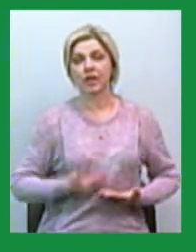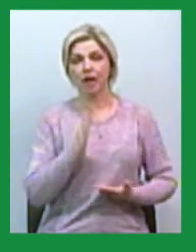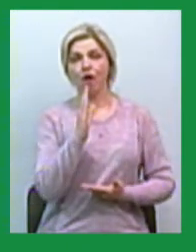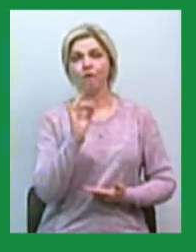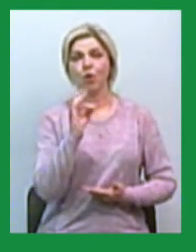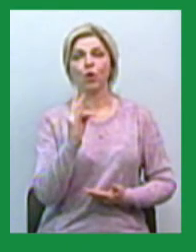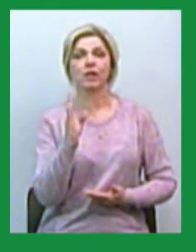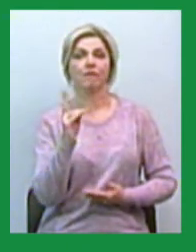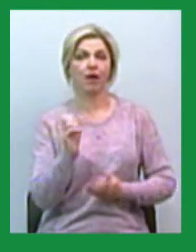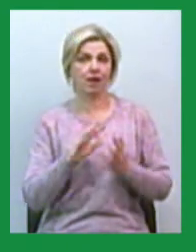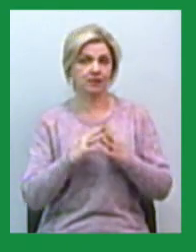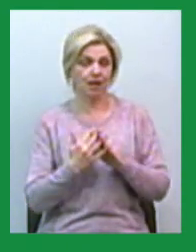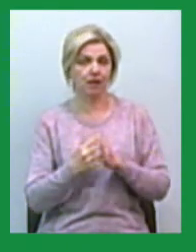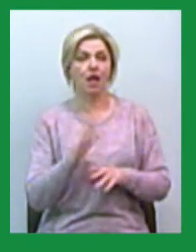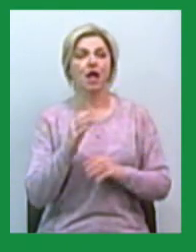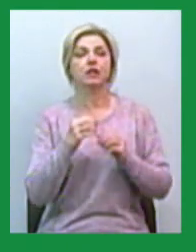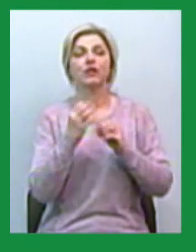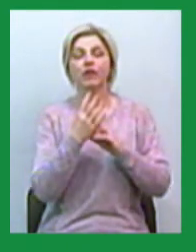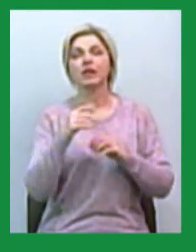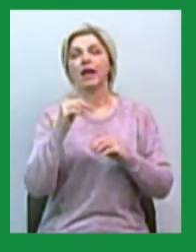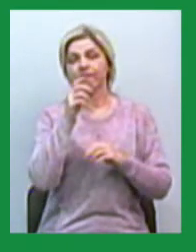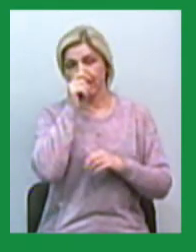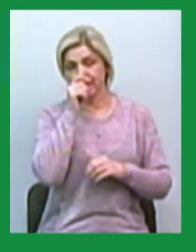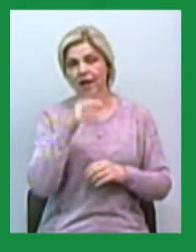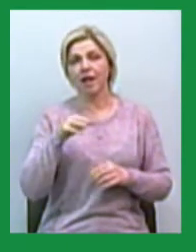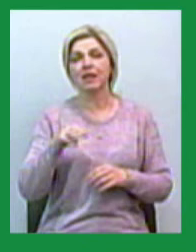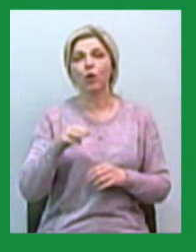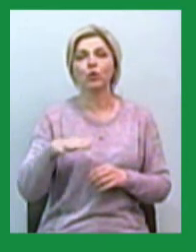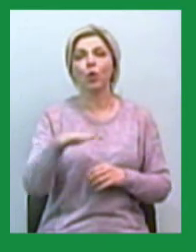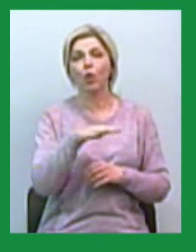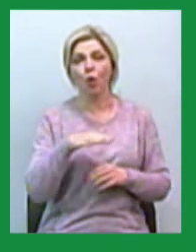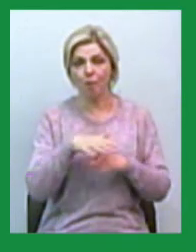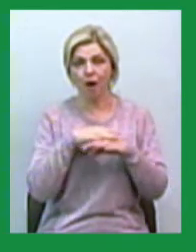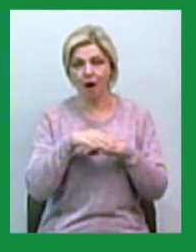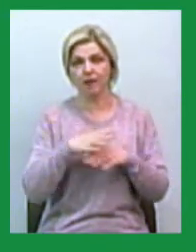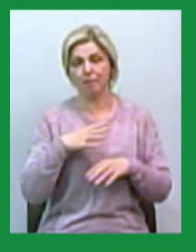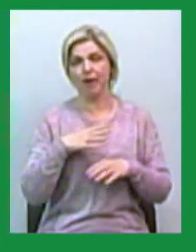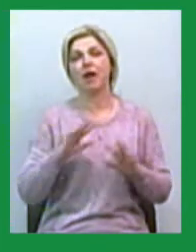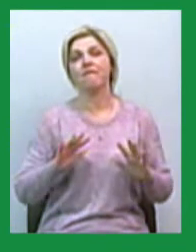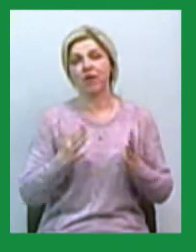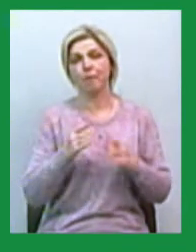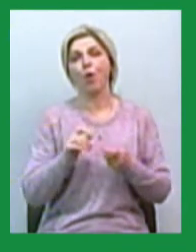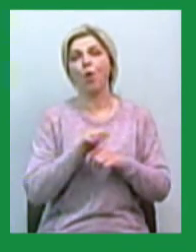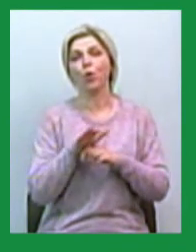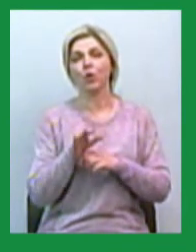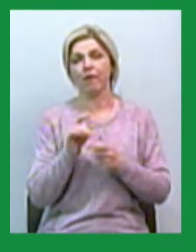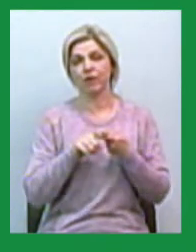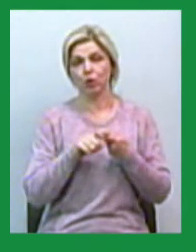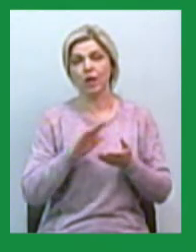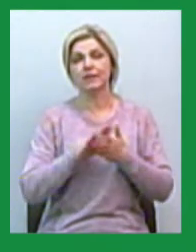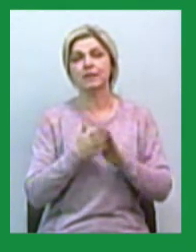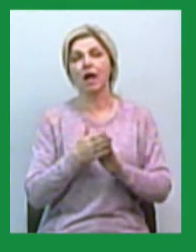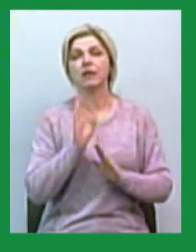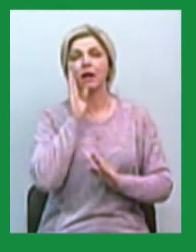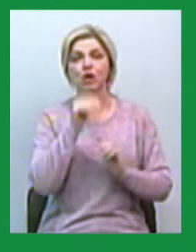району. 14 квітня у Прибужанівській громаді виявлено перший випадок коронавірусної хвороби. Загалом станом на ранок 16